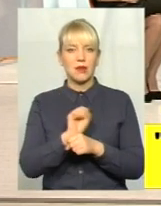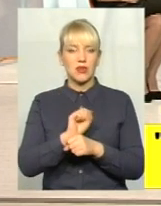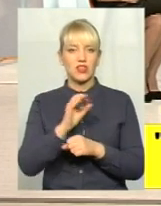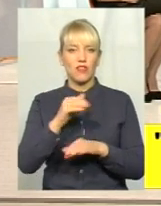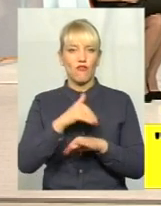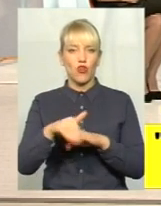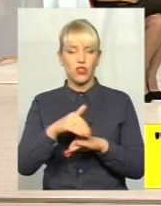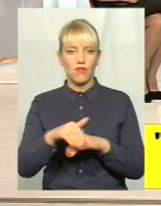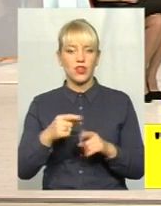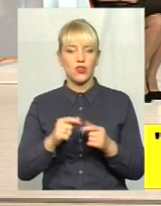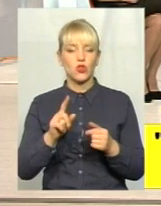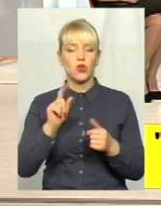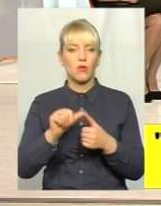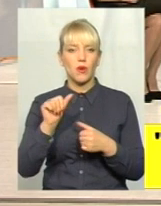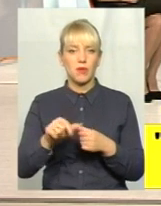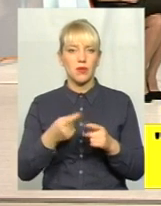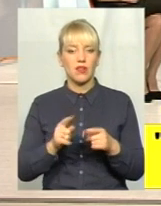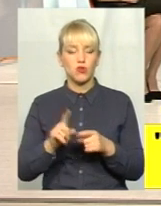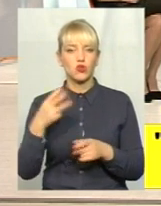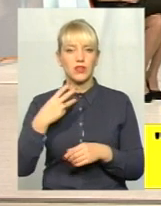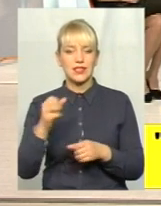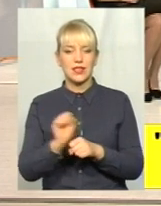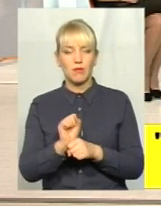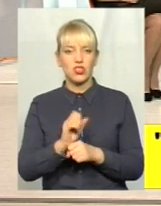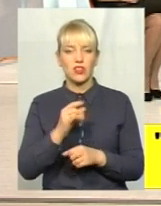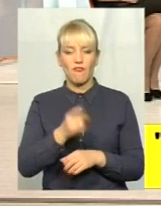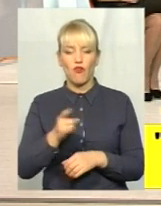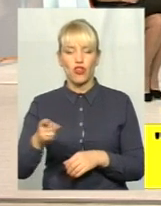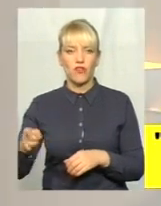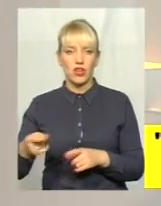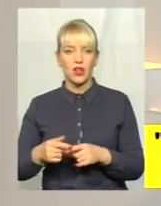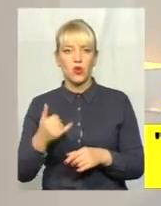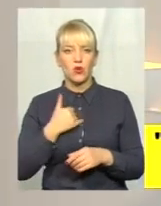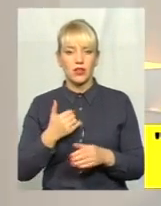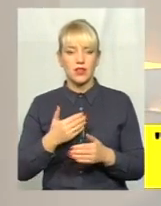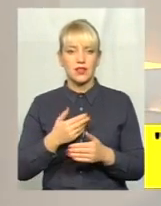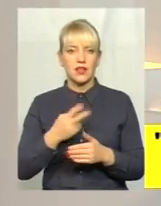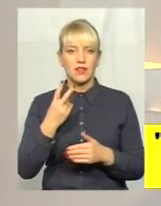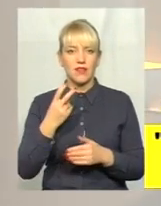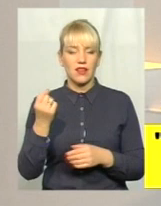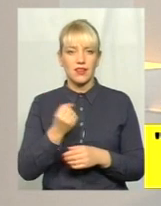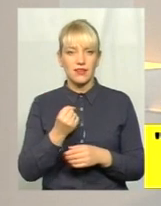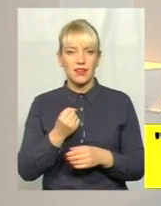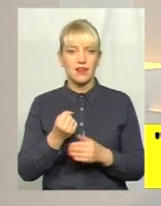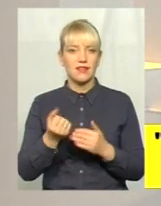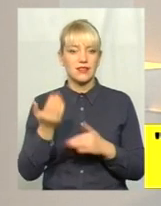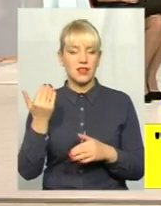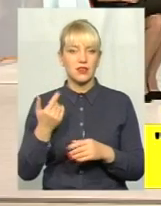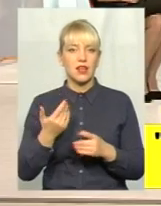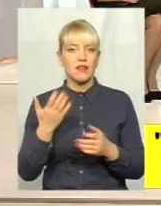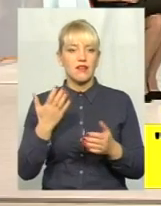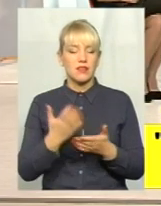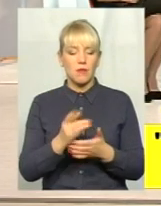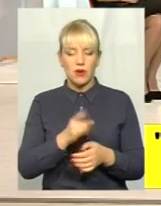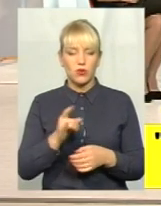Так, Поймемо того, що 30 машин стоїть во дворі, у мене в останній час, в тиждень, я почала панкуватися катафанка і два великі